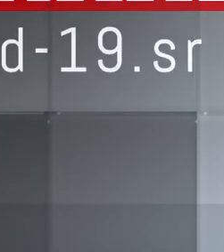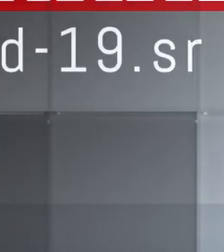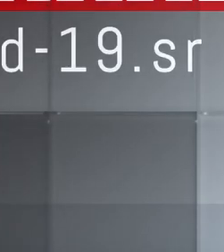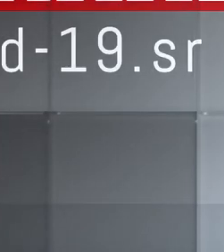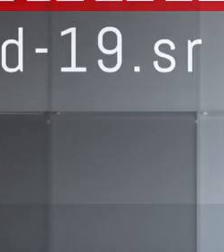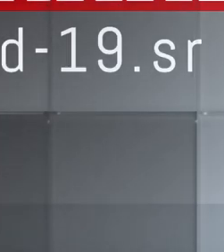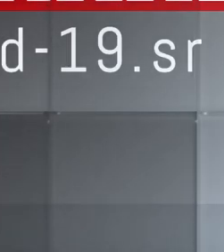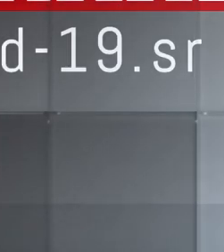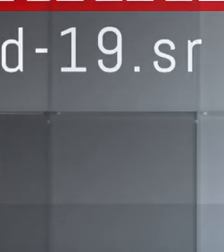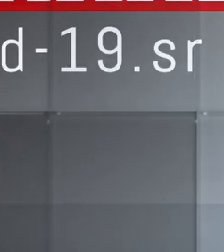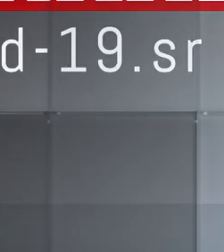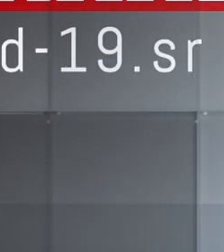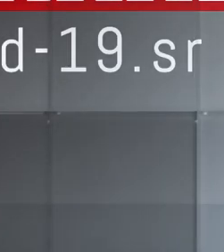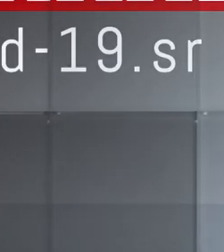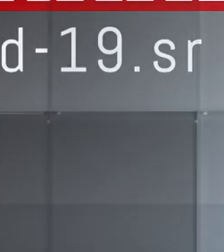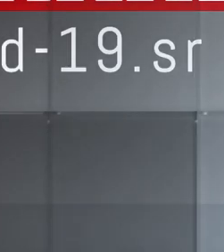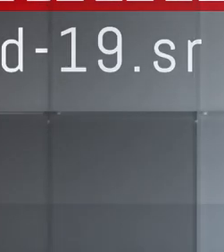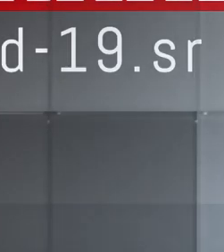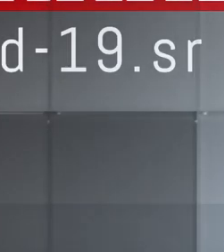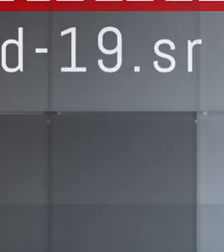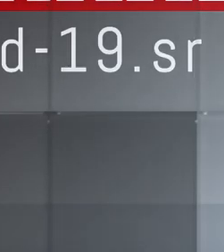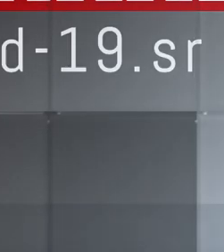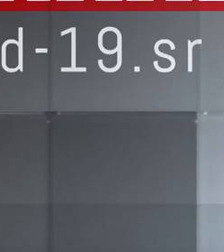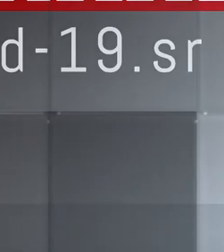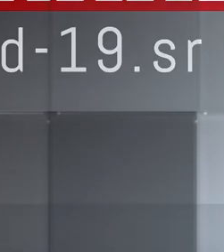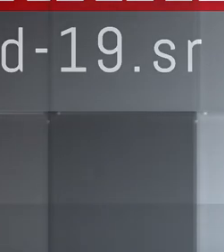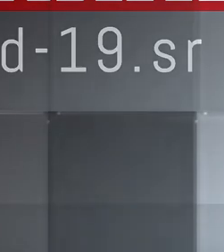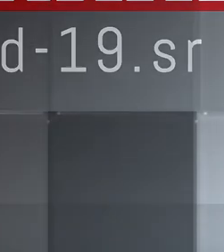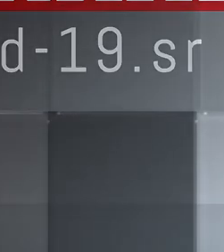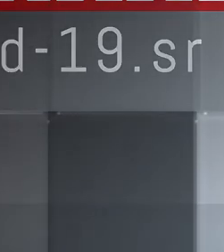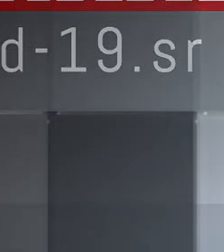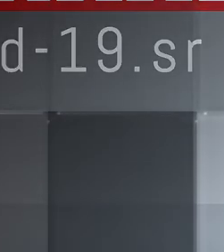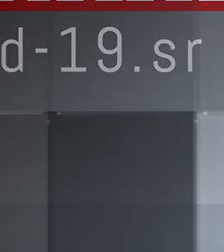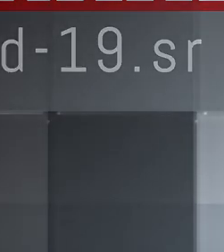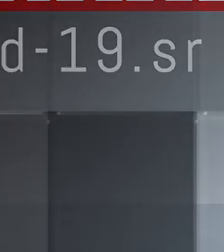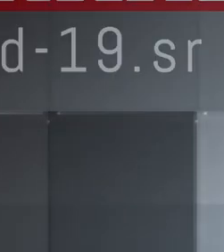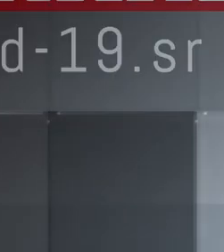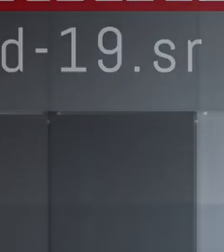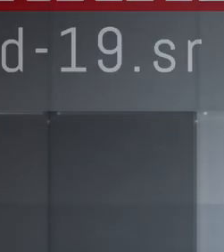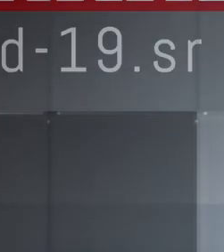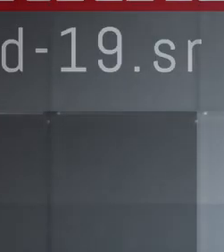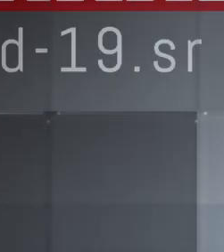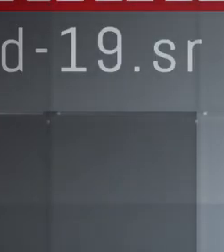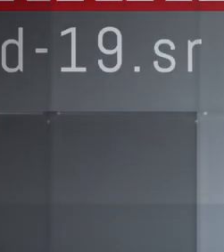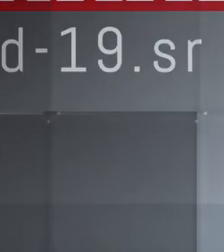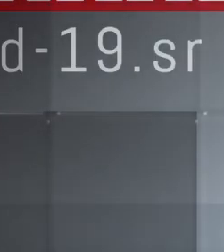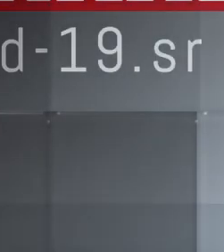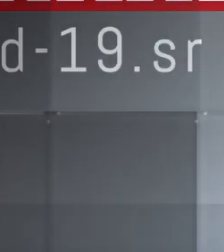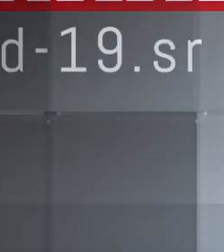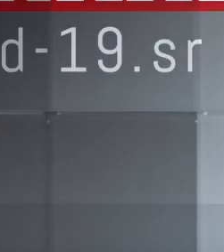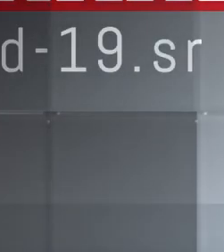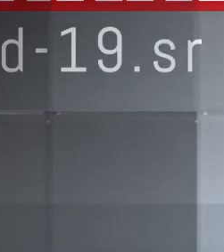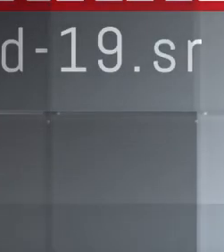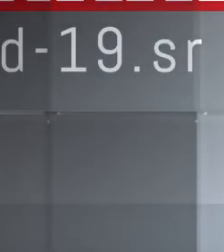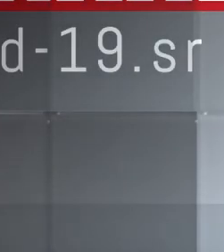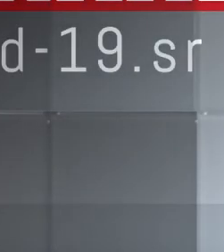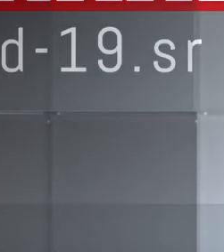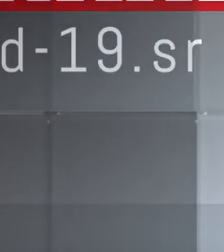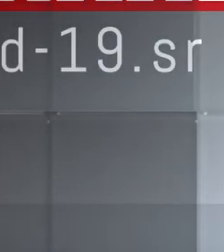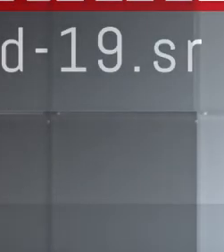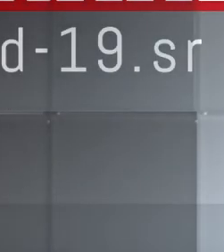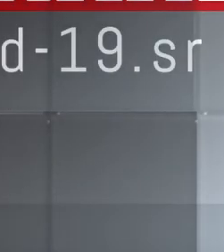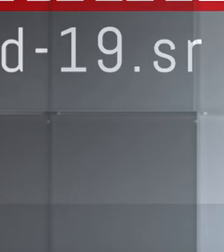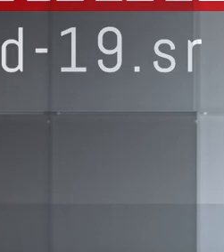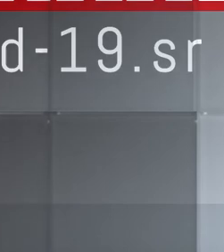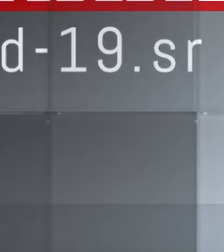326 personen getest, waarbij ook de sneltest wordt ingezet. Van het aantal positieven zijn 45 personen afkomstig uit